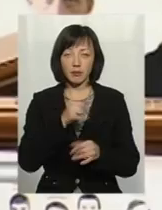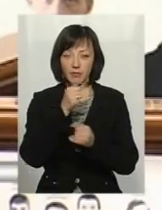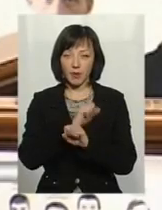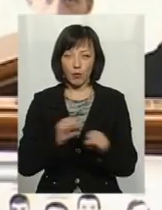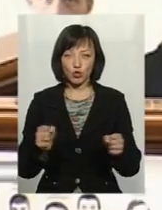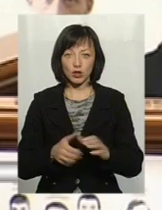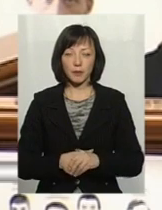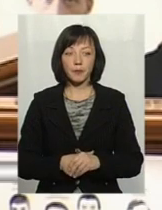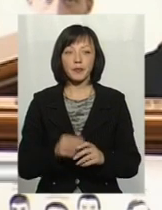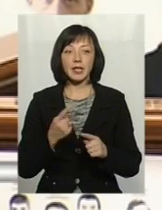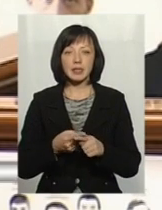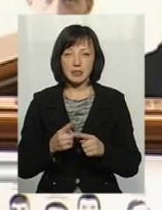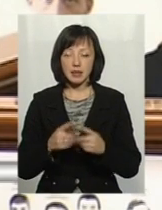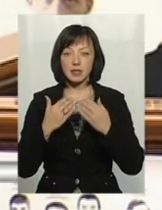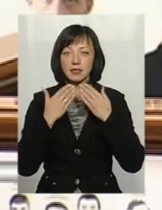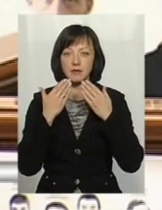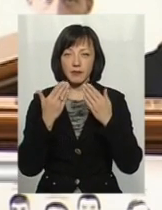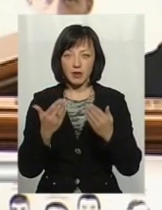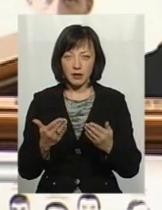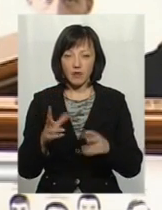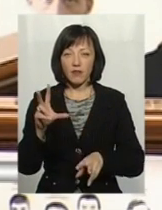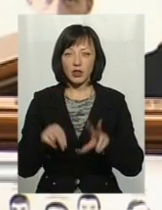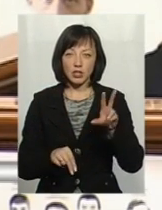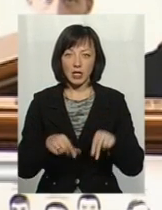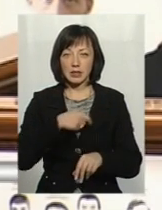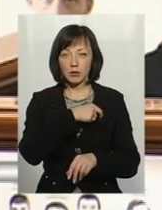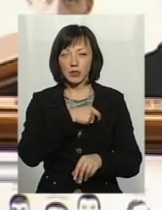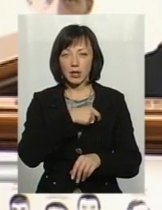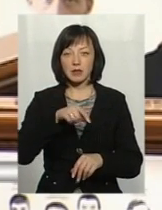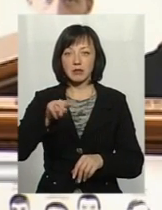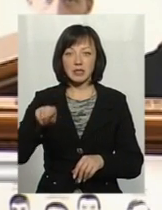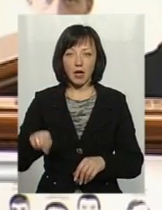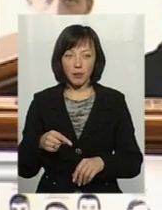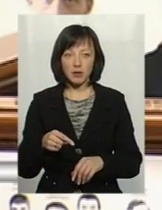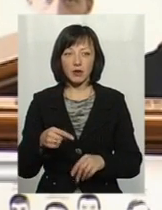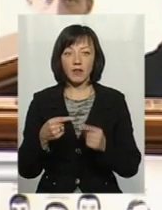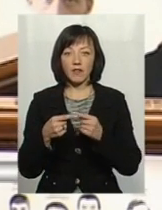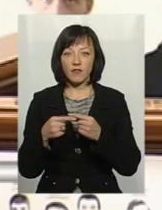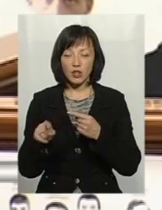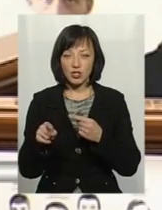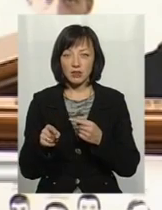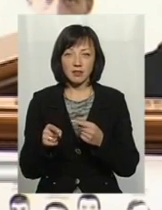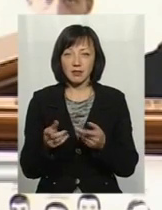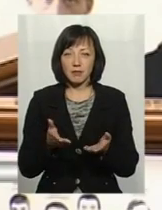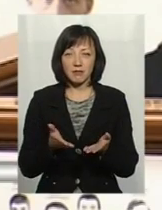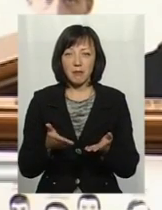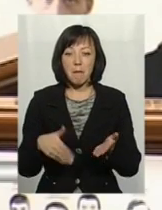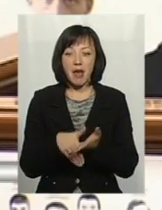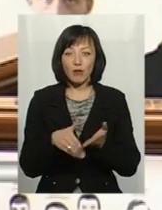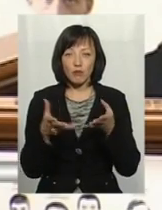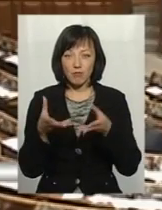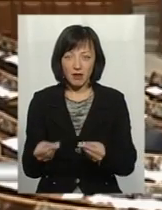можна. Це звернення, цей виступ, вважати депутатським запитом. Інших вважальних впливів депутатів